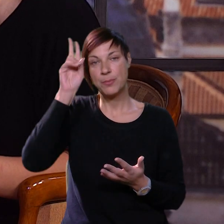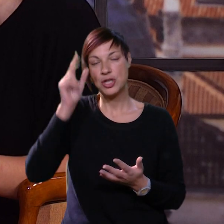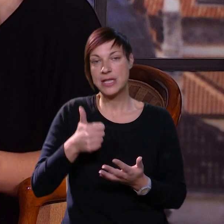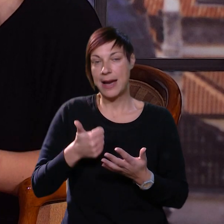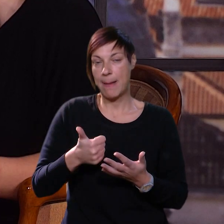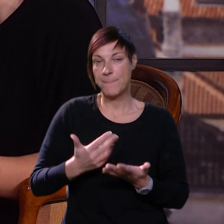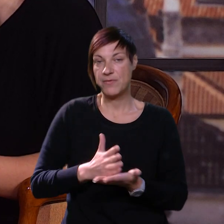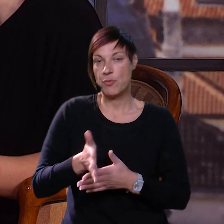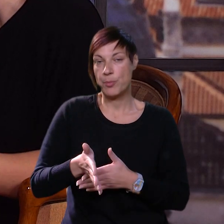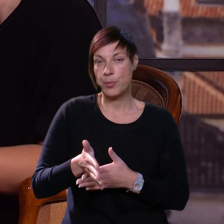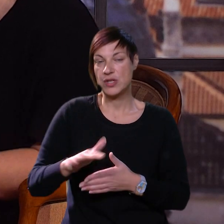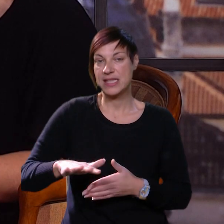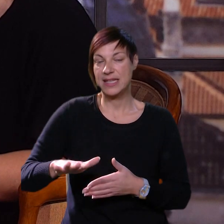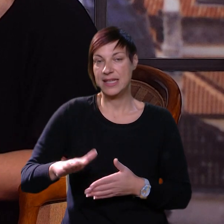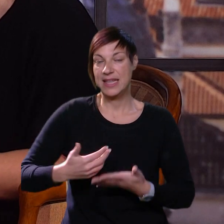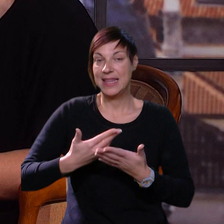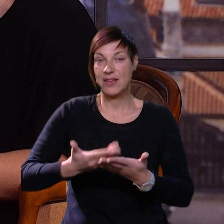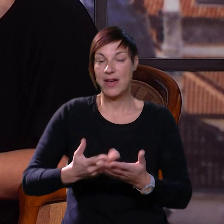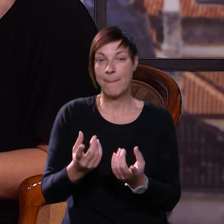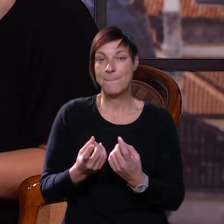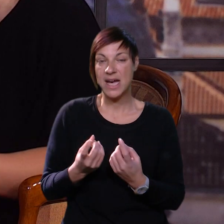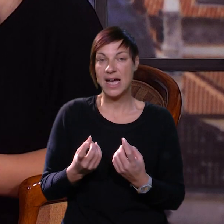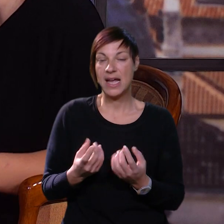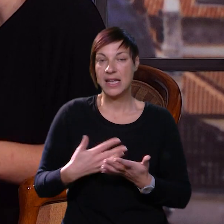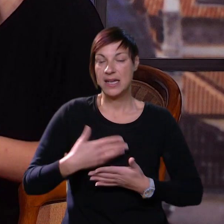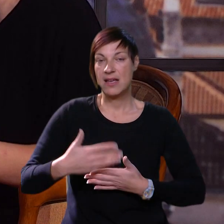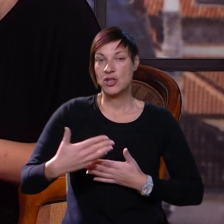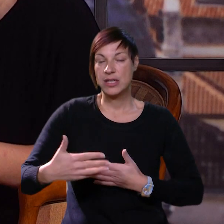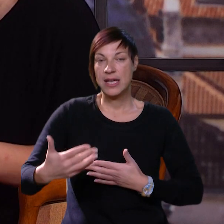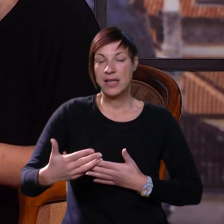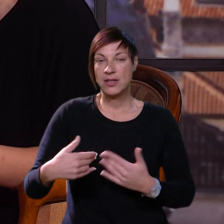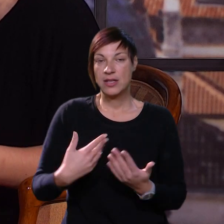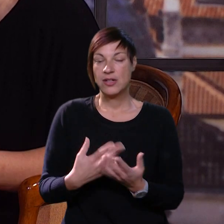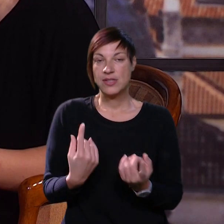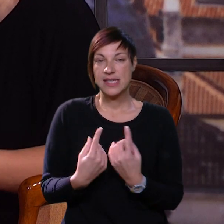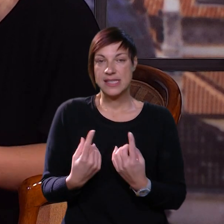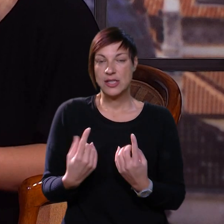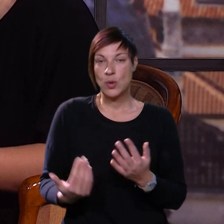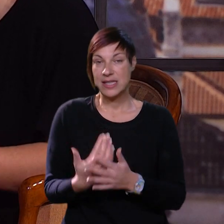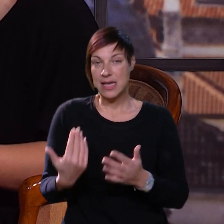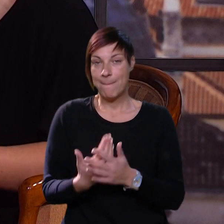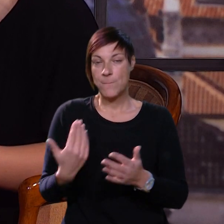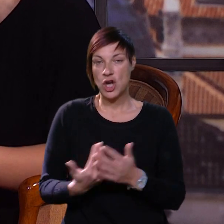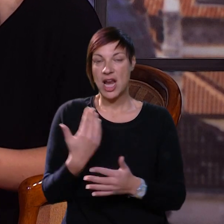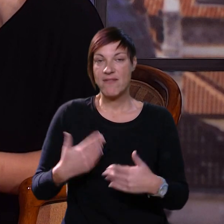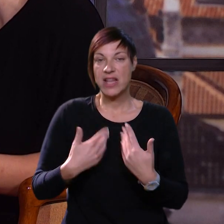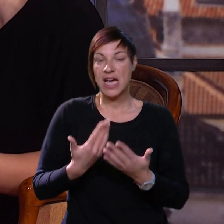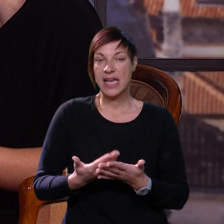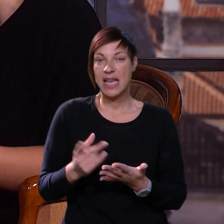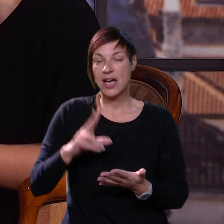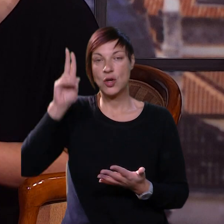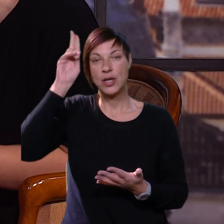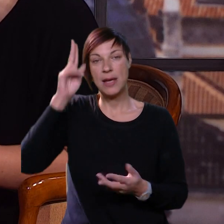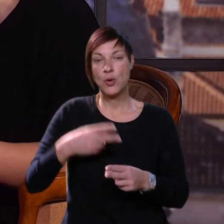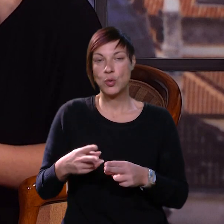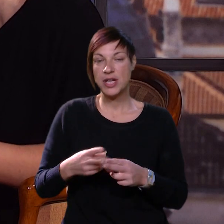neću možda odmah na prvu poslati djete k vama, ali vjerojatno ili ako se neka situacija ponavljali, vjerojatno